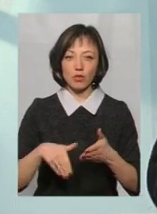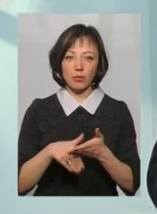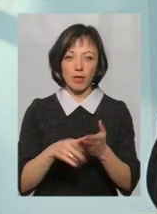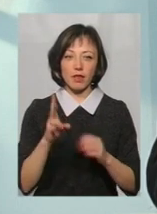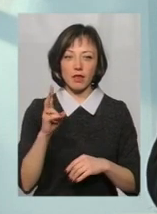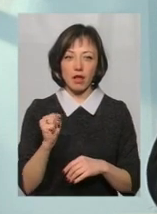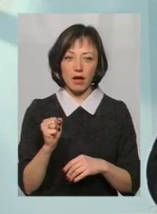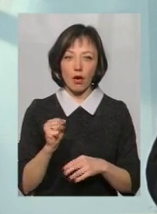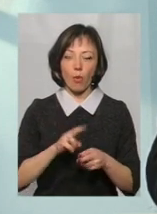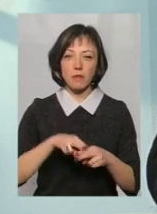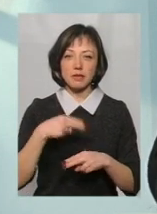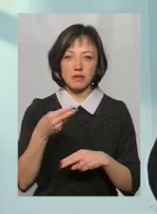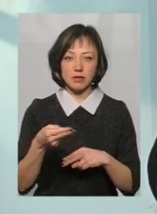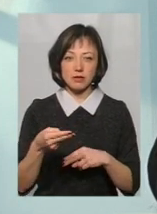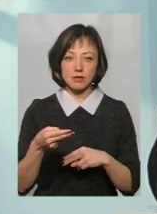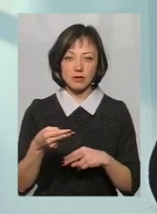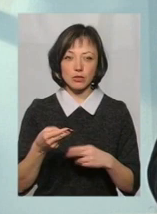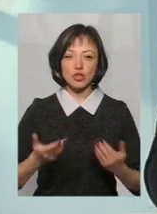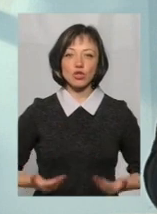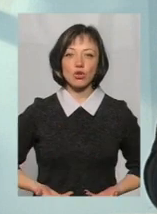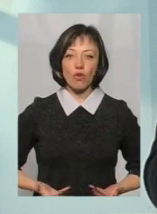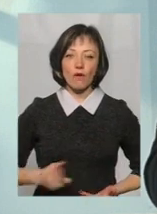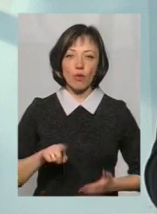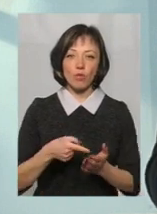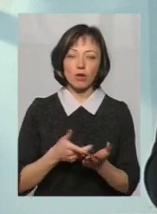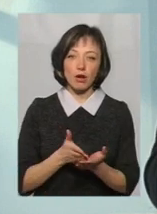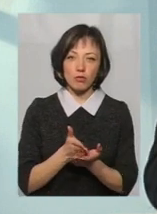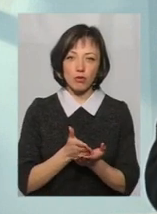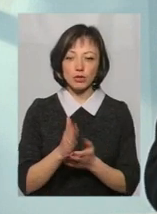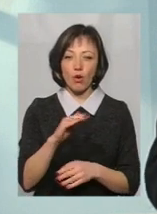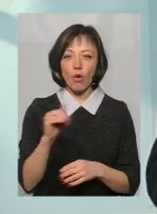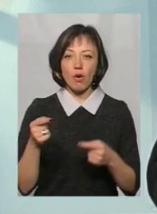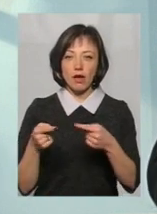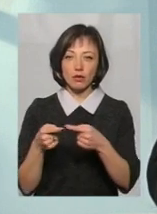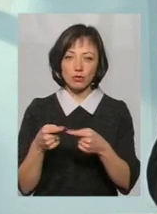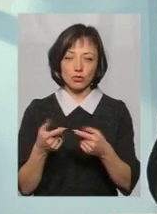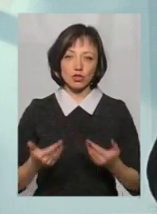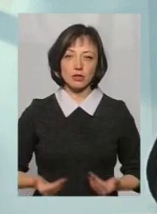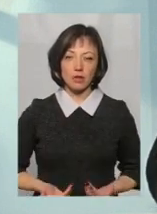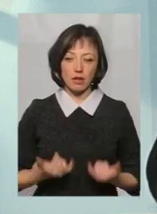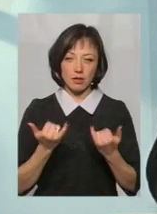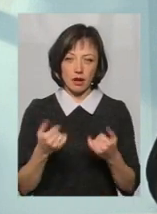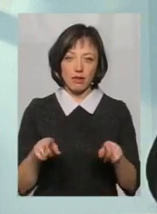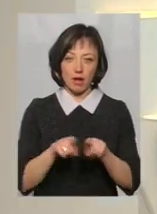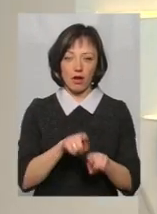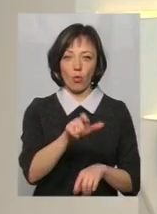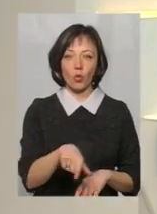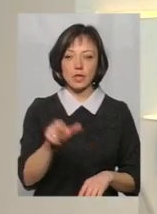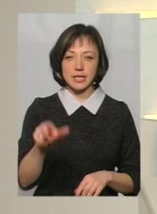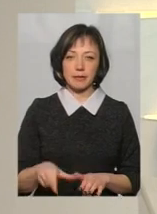на компенсацію житлово-комунальних послуг та оренду житла для внутрішньоприміщених осіб.